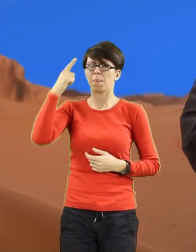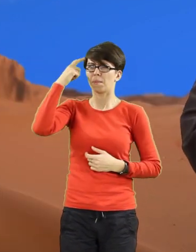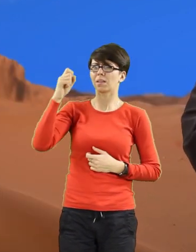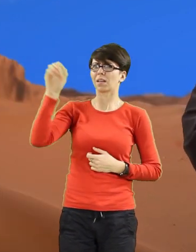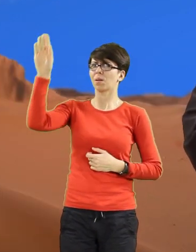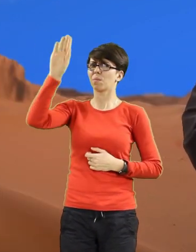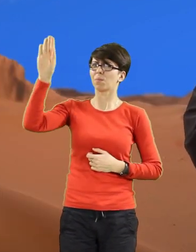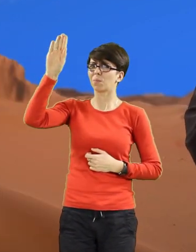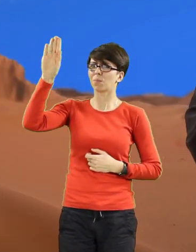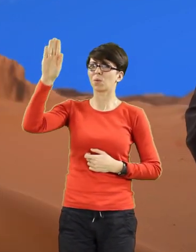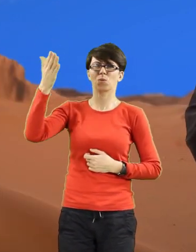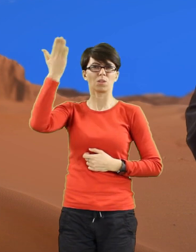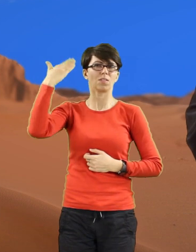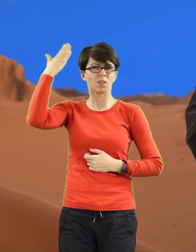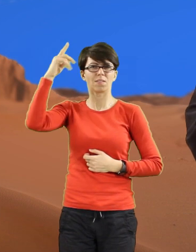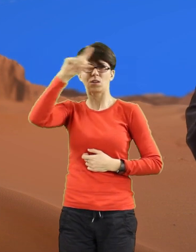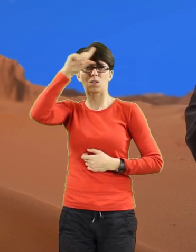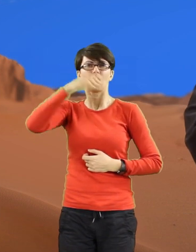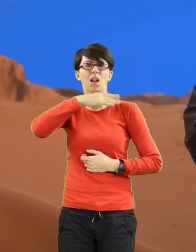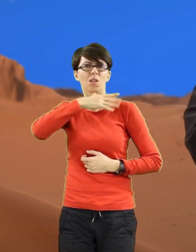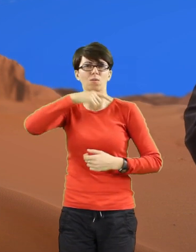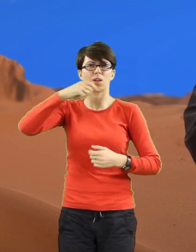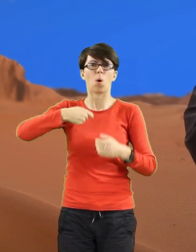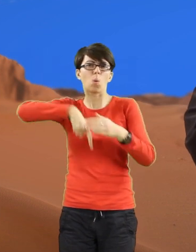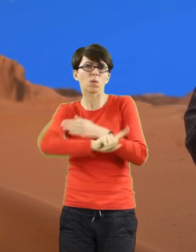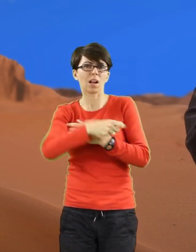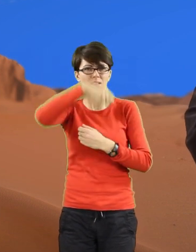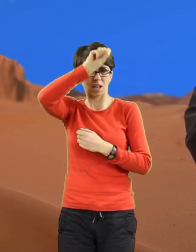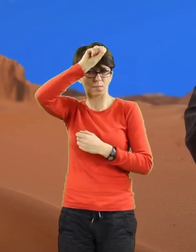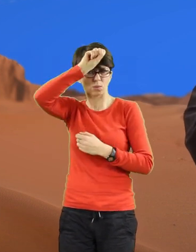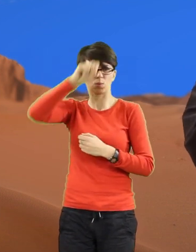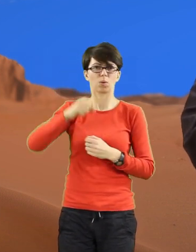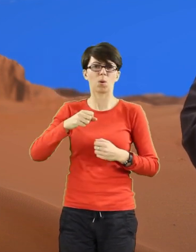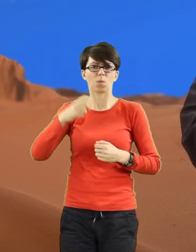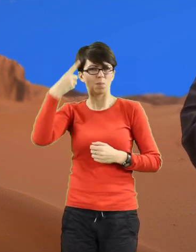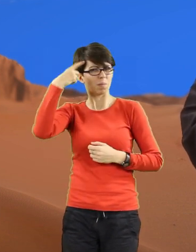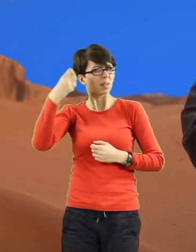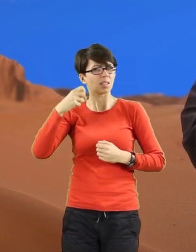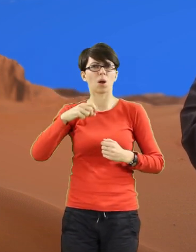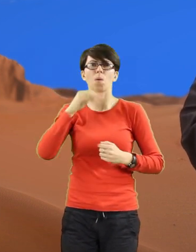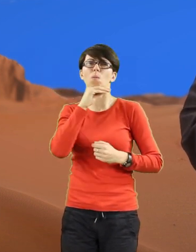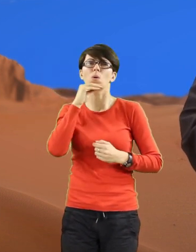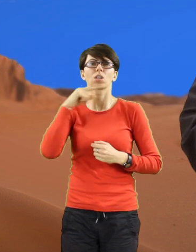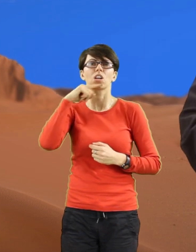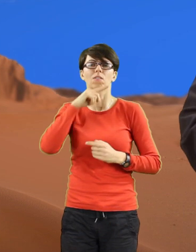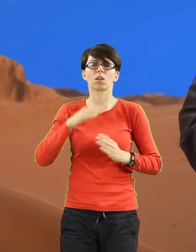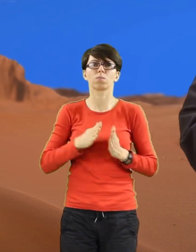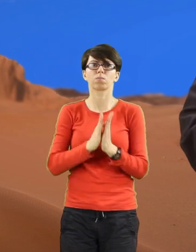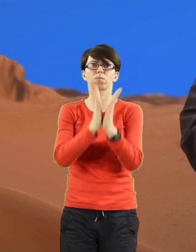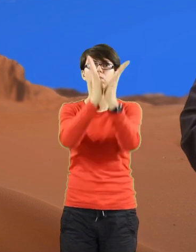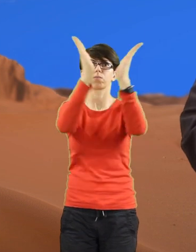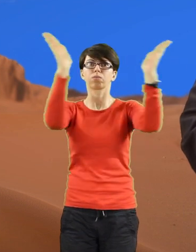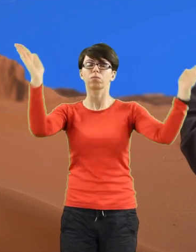pustynię, którego potężne ramię otworzyło Morze Czerwone i suchą stopą przeprowadziło